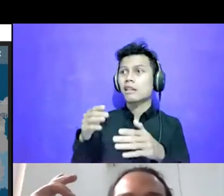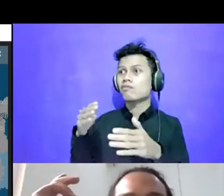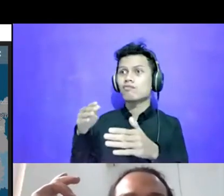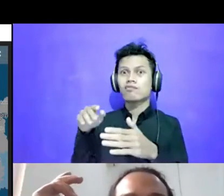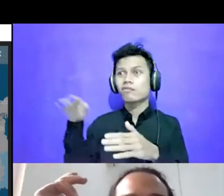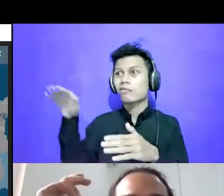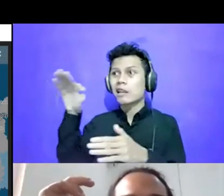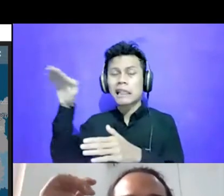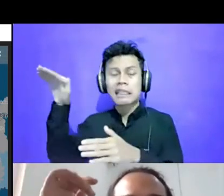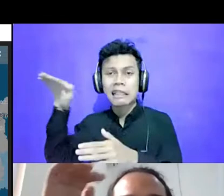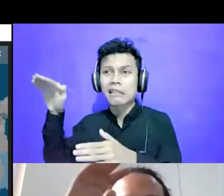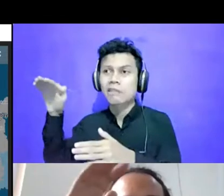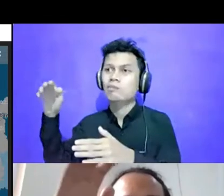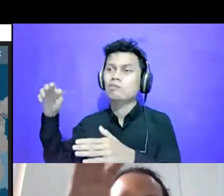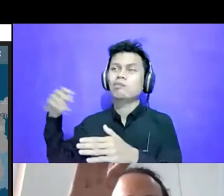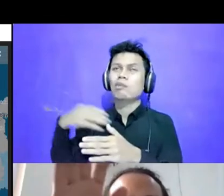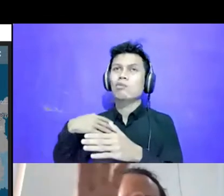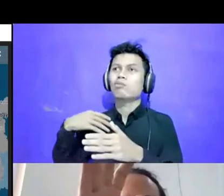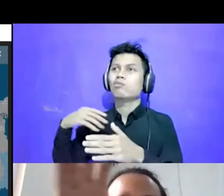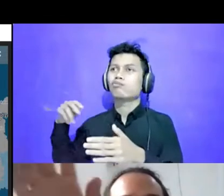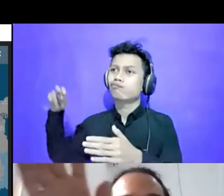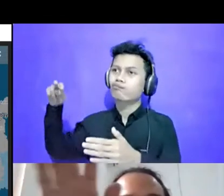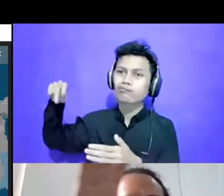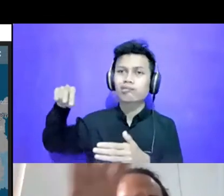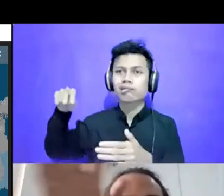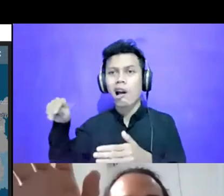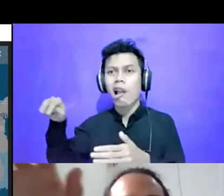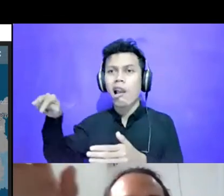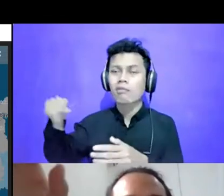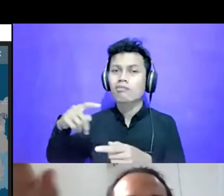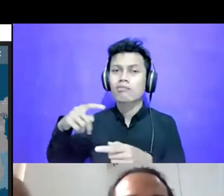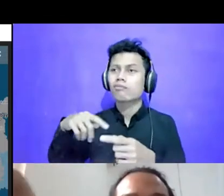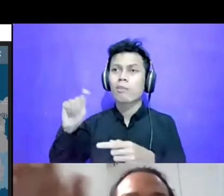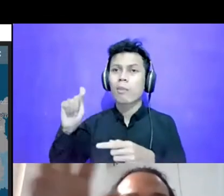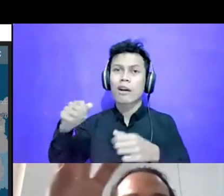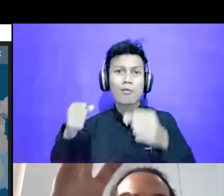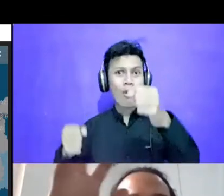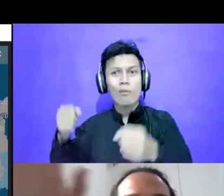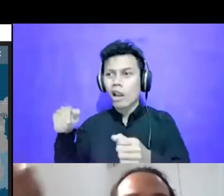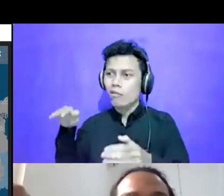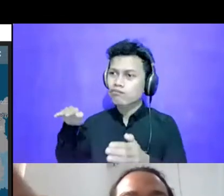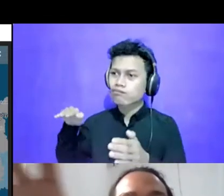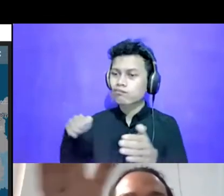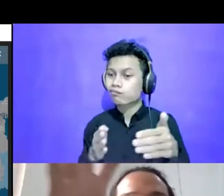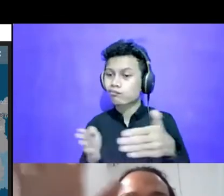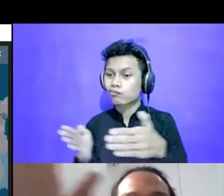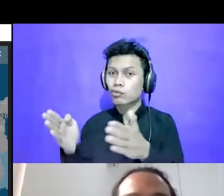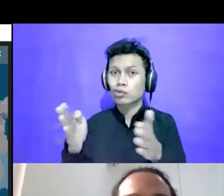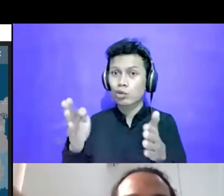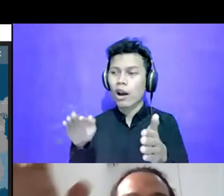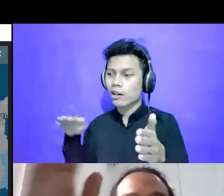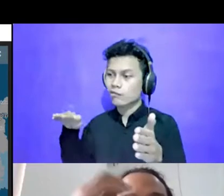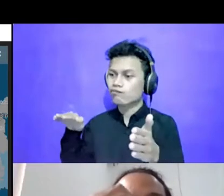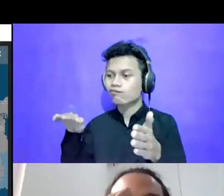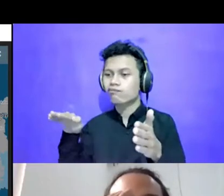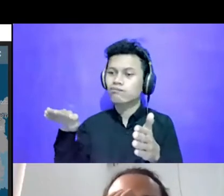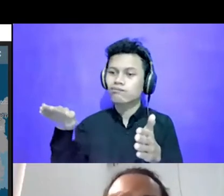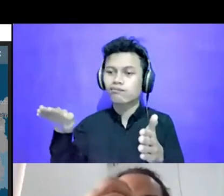Jalan Menyusuri Itu Pakai Mobil Di Berapa Titik Berhenti Kemudian Ngambil Tes Ngambil Foto